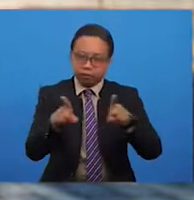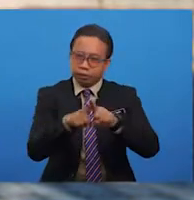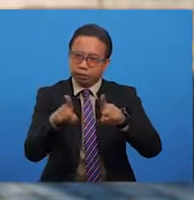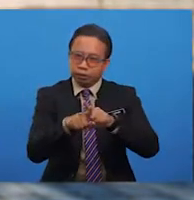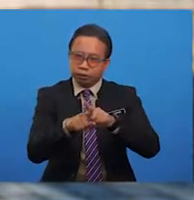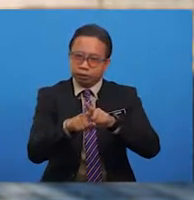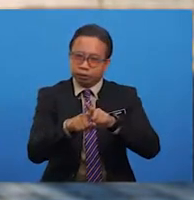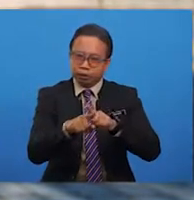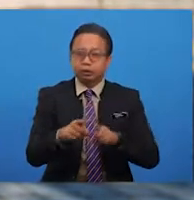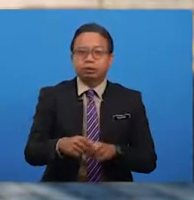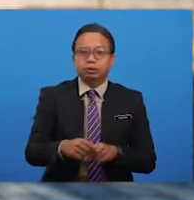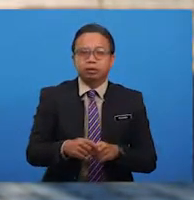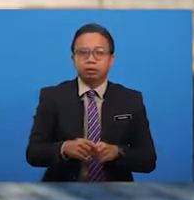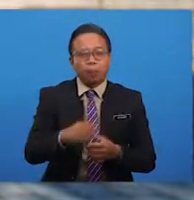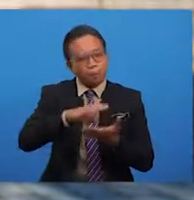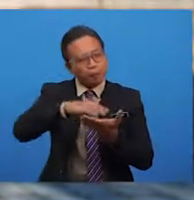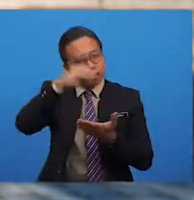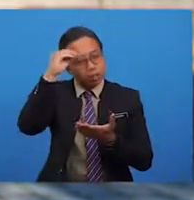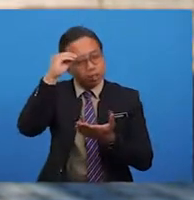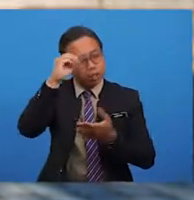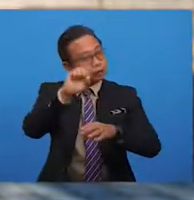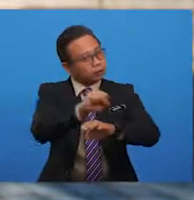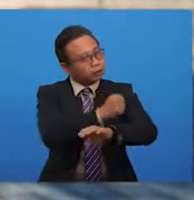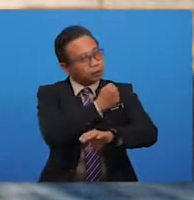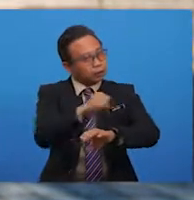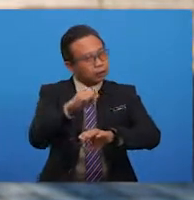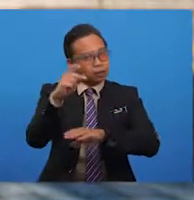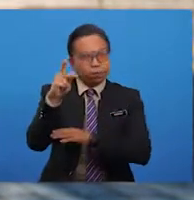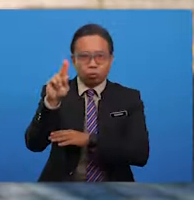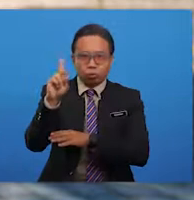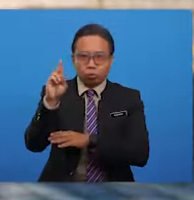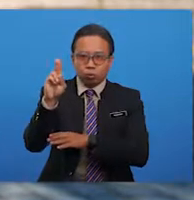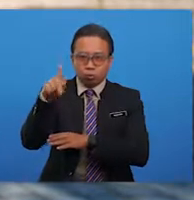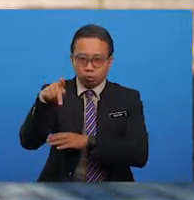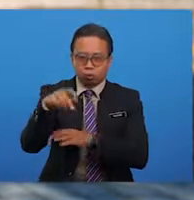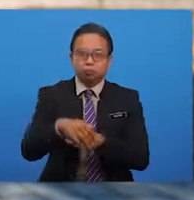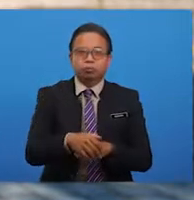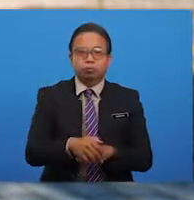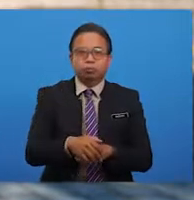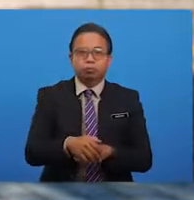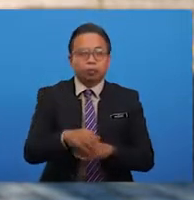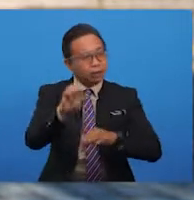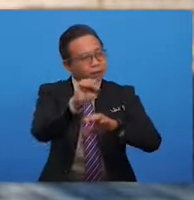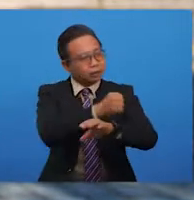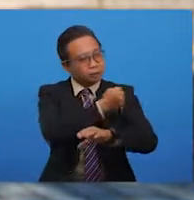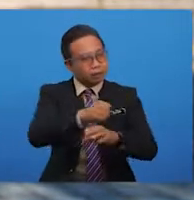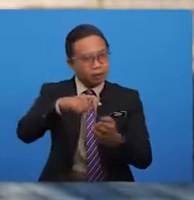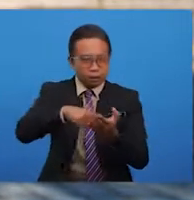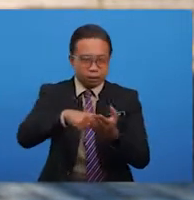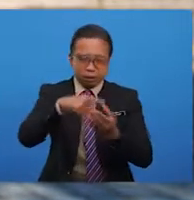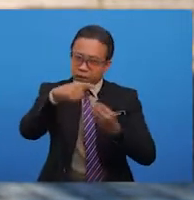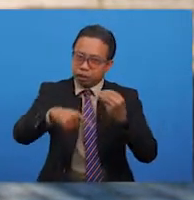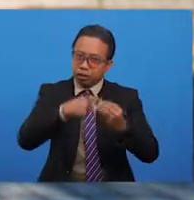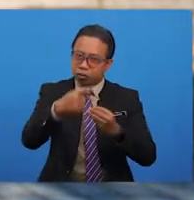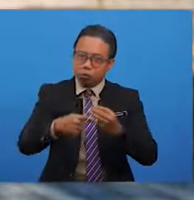menghayati baik-baik sajak kuduk perang. Sajak ini sebenarnya menyentuh tentang